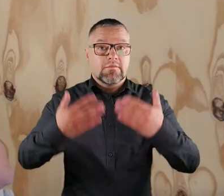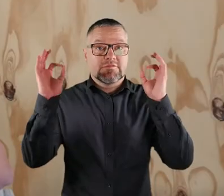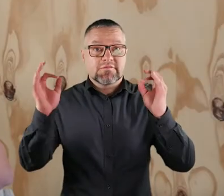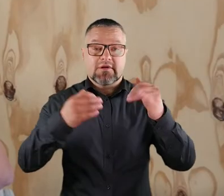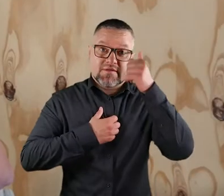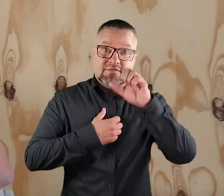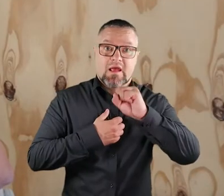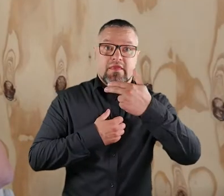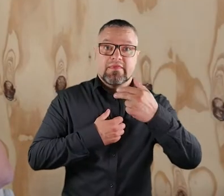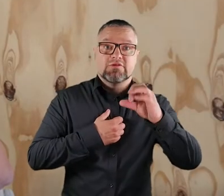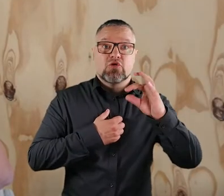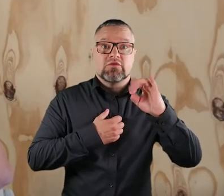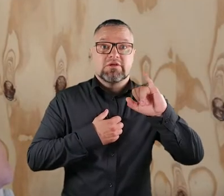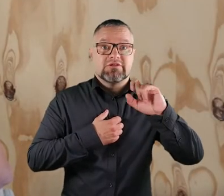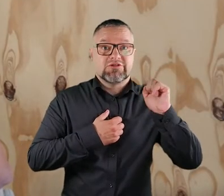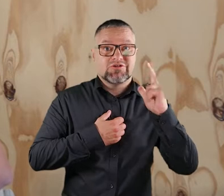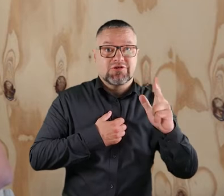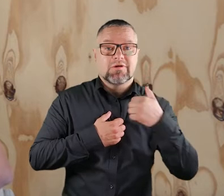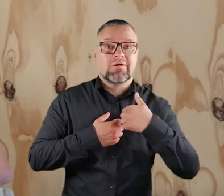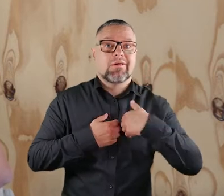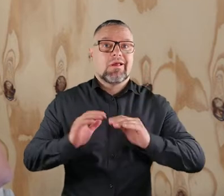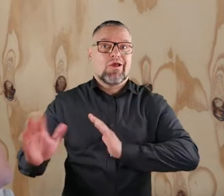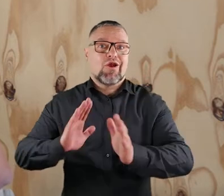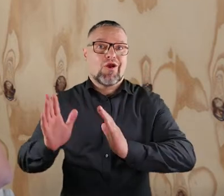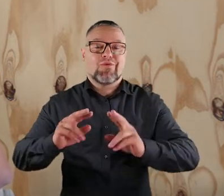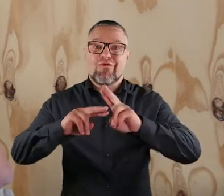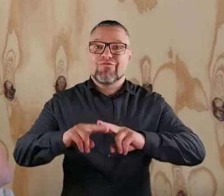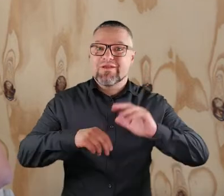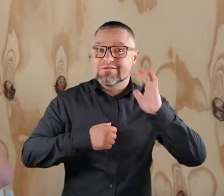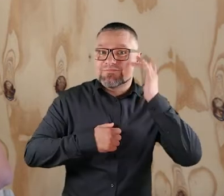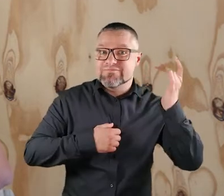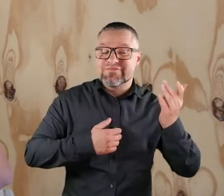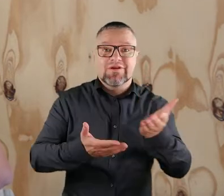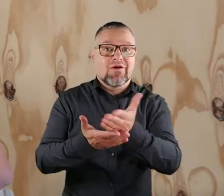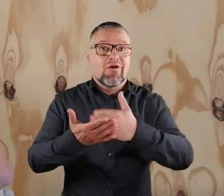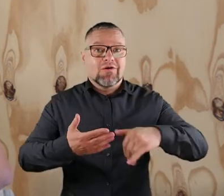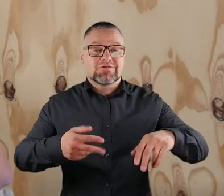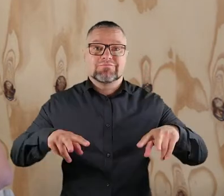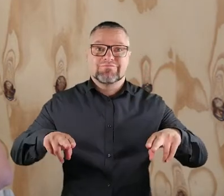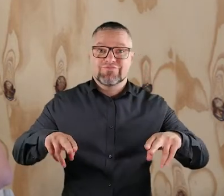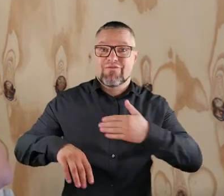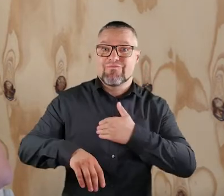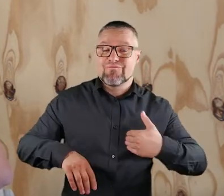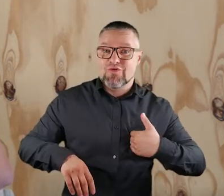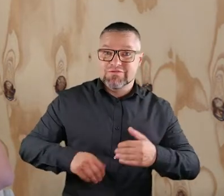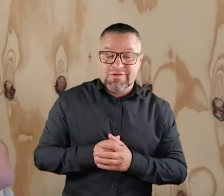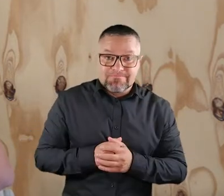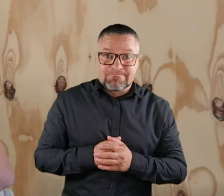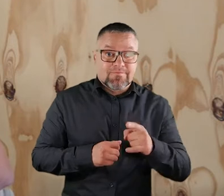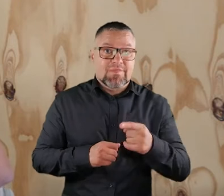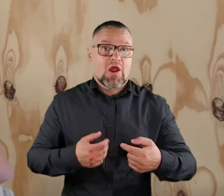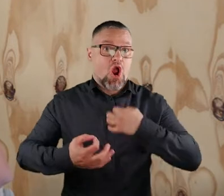Dzień dobry, nazywam się Anna Sołtysik i jestem opiekunem z ramienia Fundacji Iskierka na jednym z oddziałów onkologii dziecięcej w Polsce.